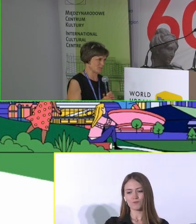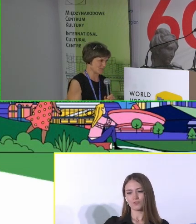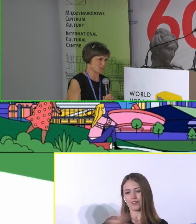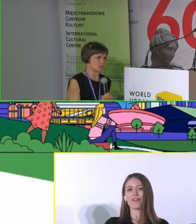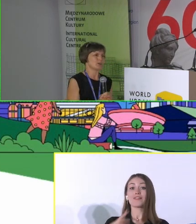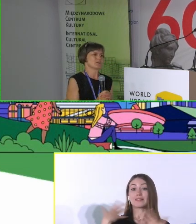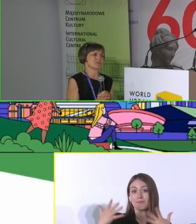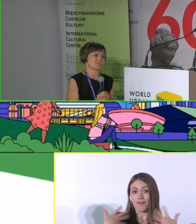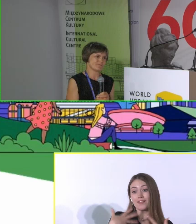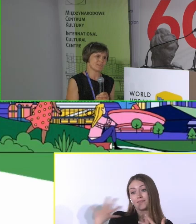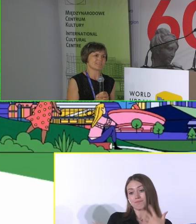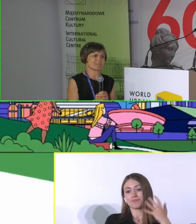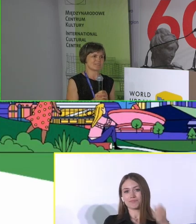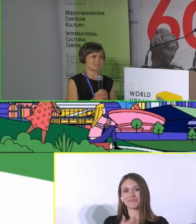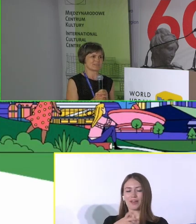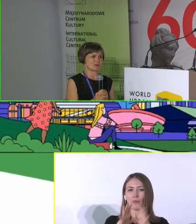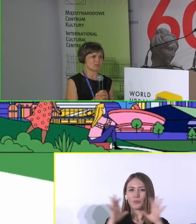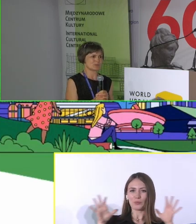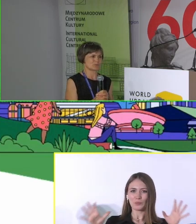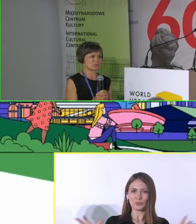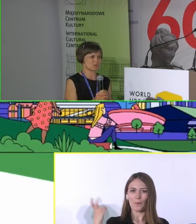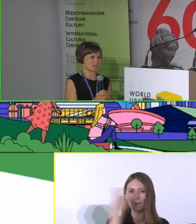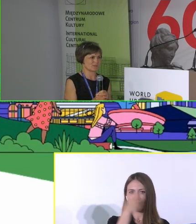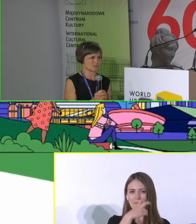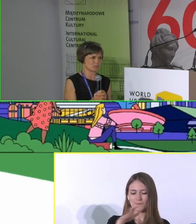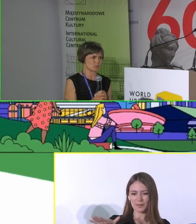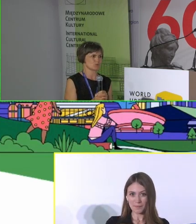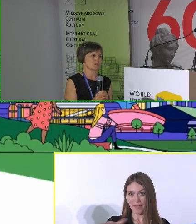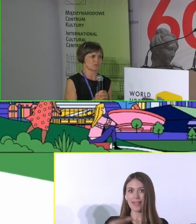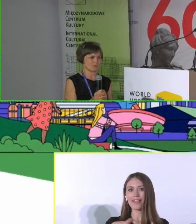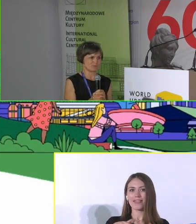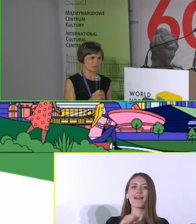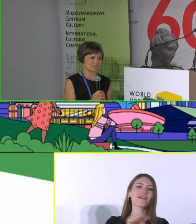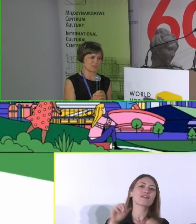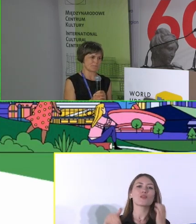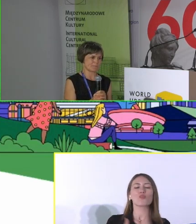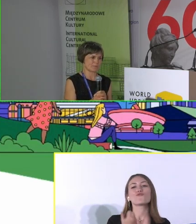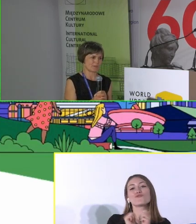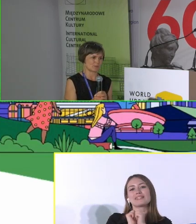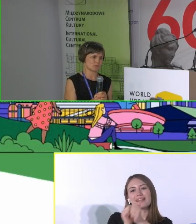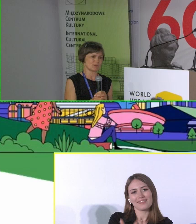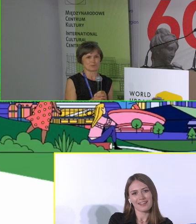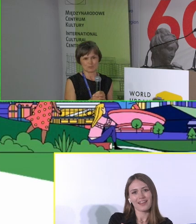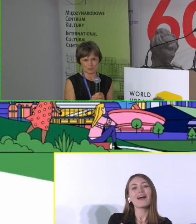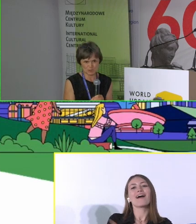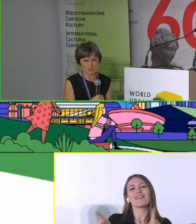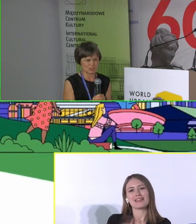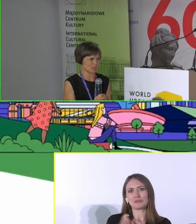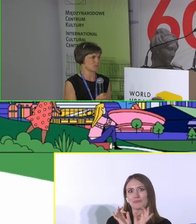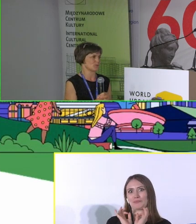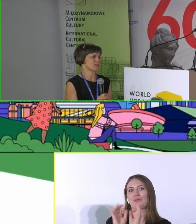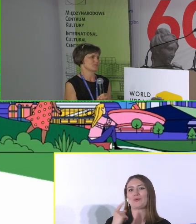wiele takich obiektów, które już mają nową funkcję no i mają się dobrze. Dzięki temu